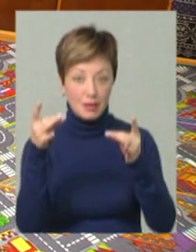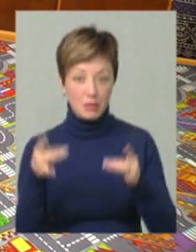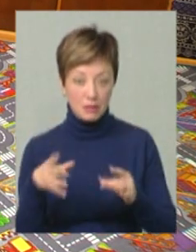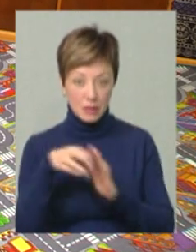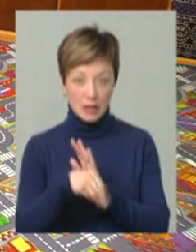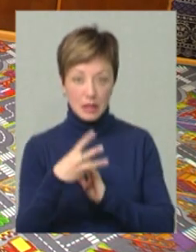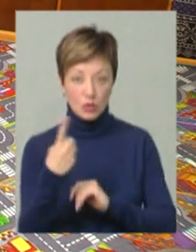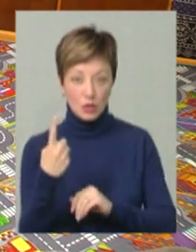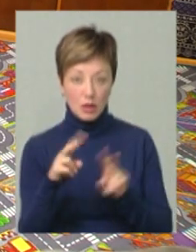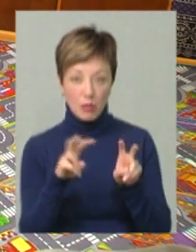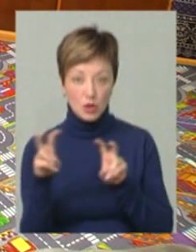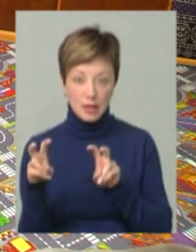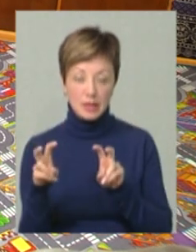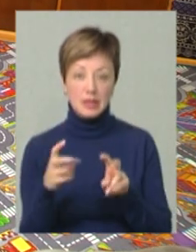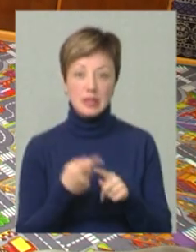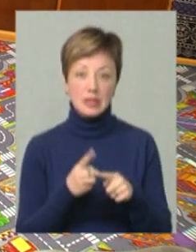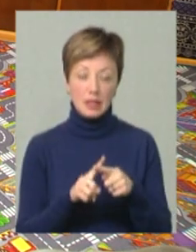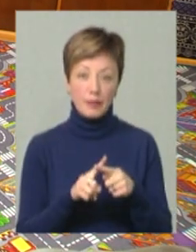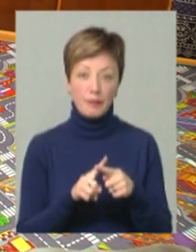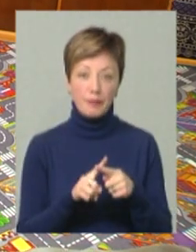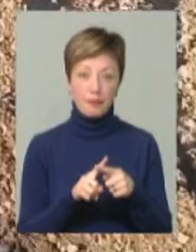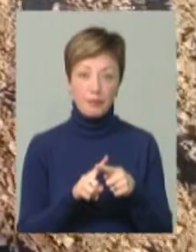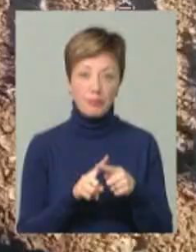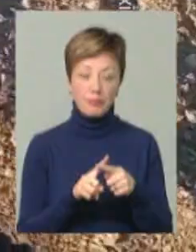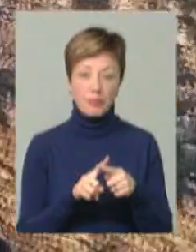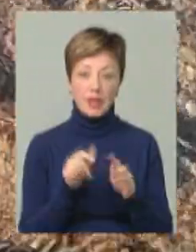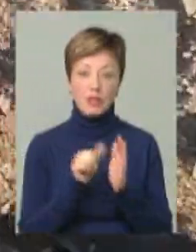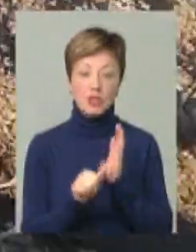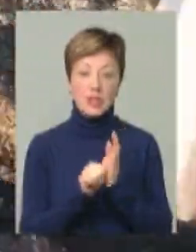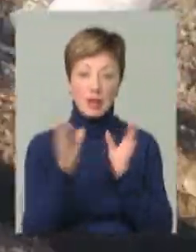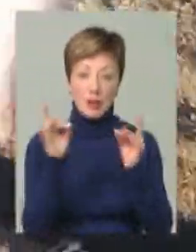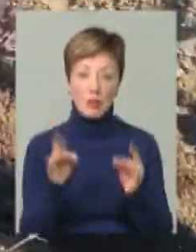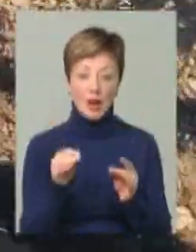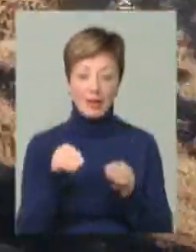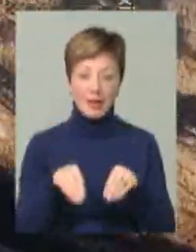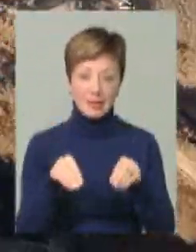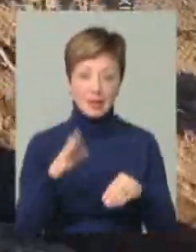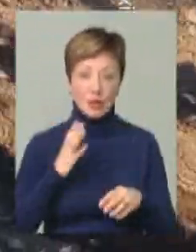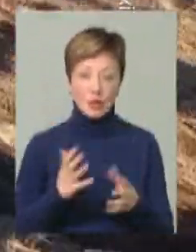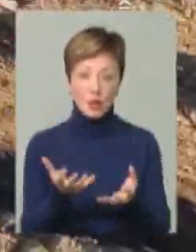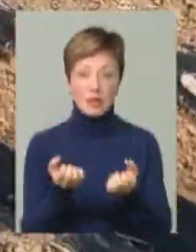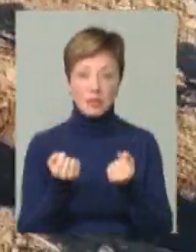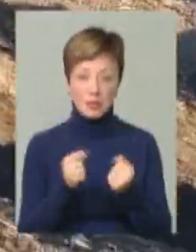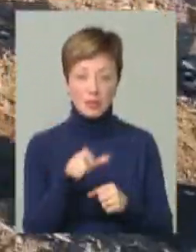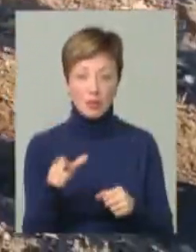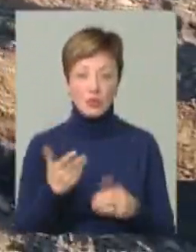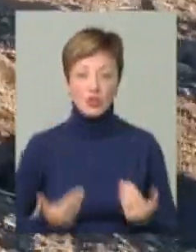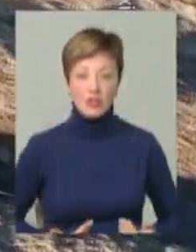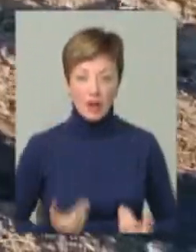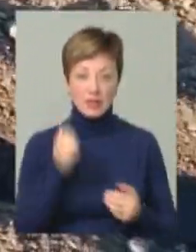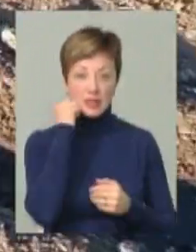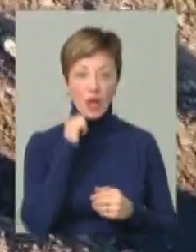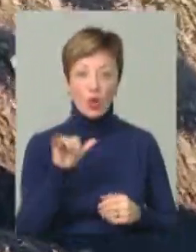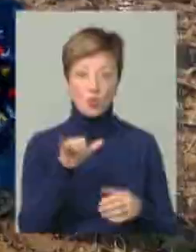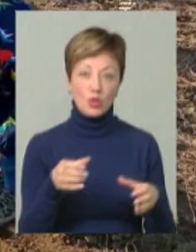31 позиція, скажімо так, основних культур. 60 наборів насіння отримали вимушені переселенці, які проживають зараз у